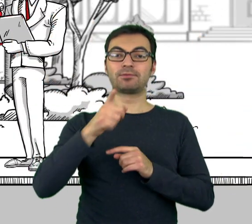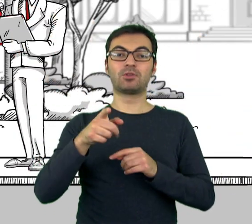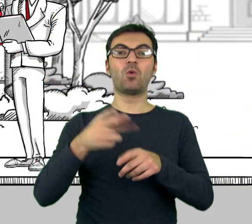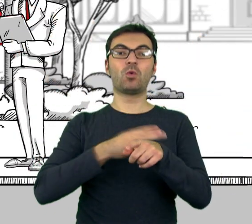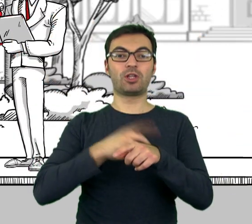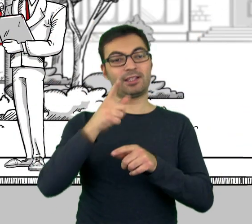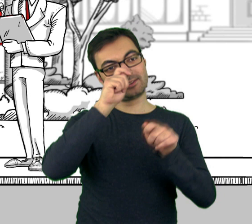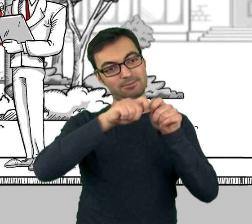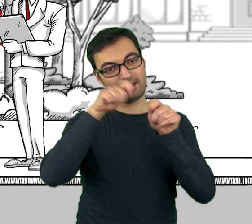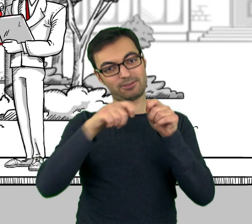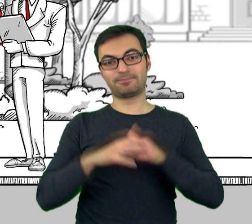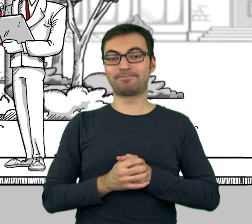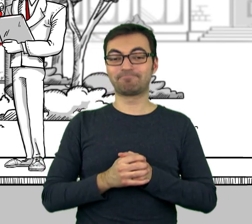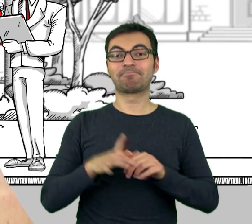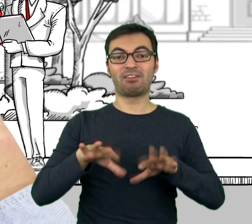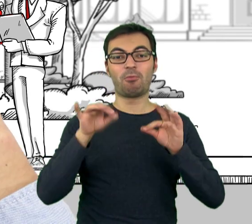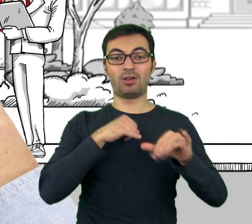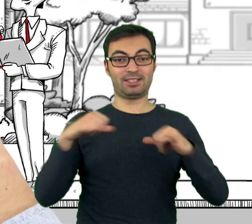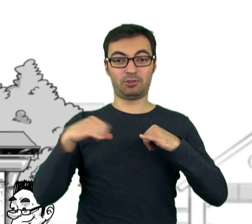pod nasz adres swojego urzędnika.